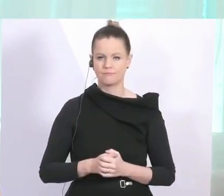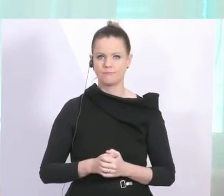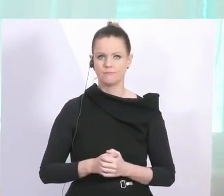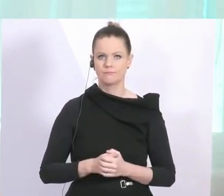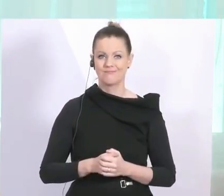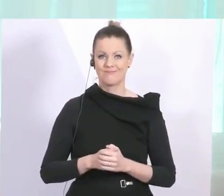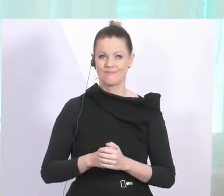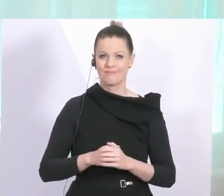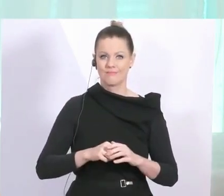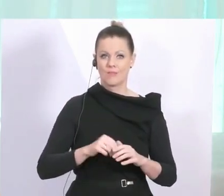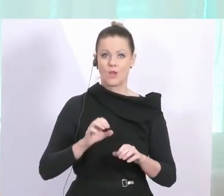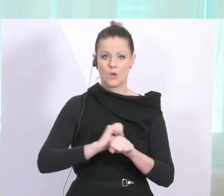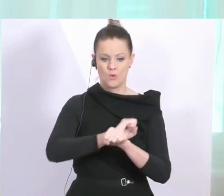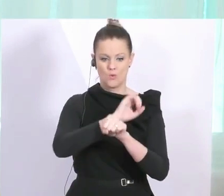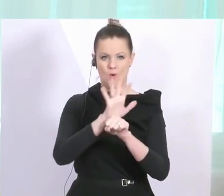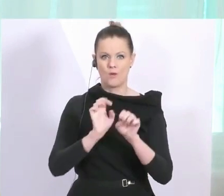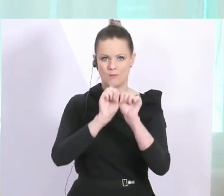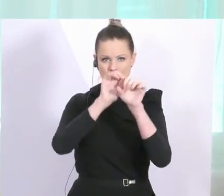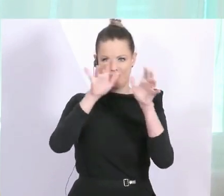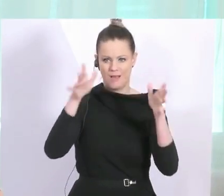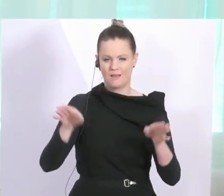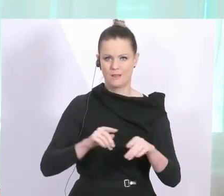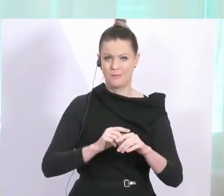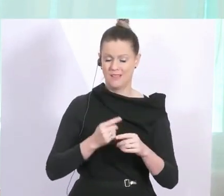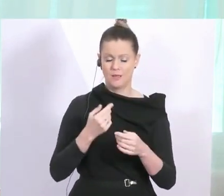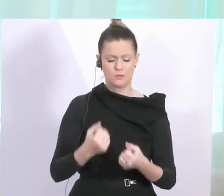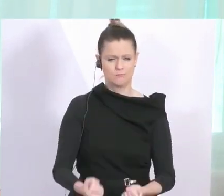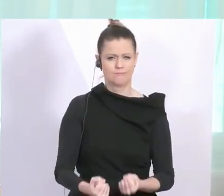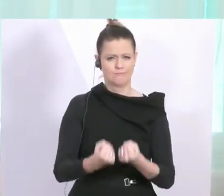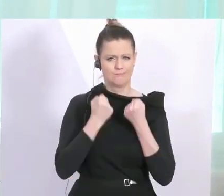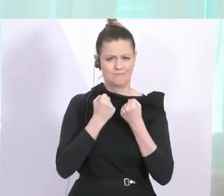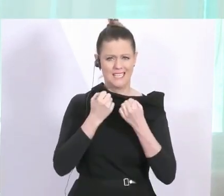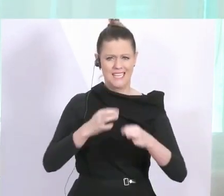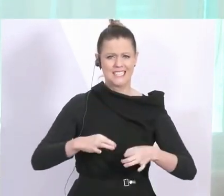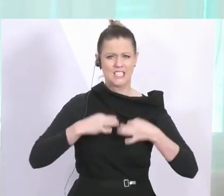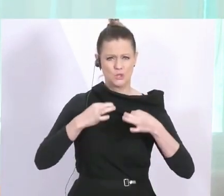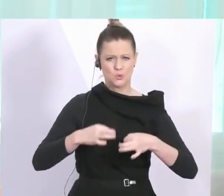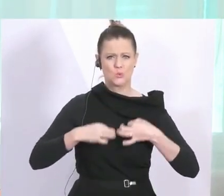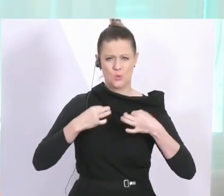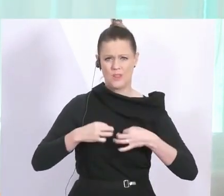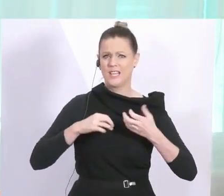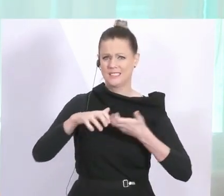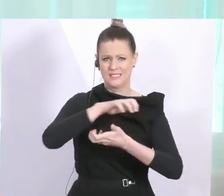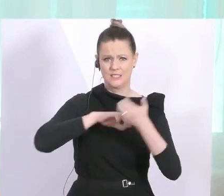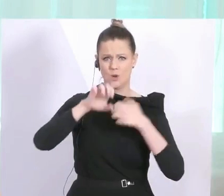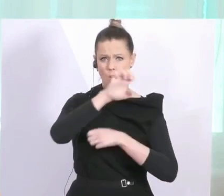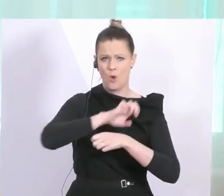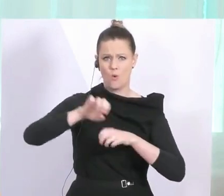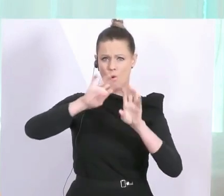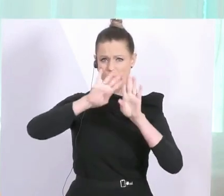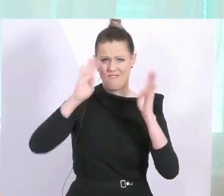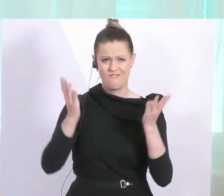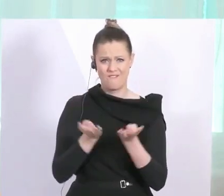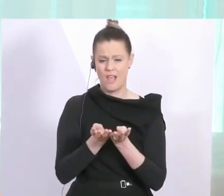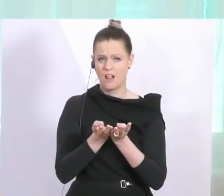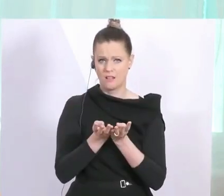und die Ausbreitung dieser Corona-Pandemie, der schwersten Gesundheitskrise europaweit und weltweit seit vielen Jahrzehnten,